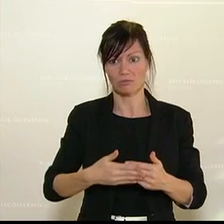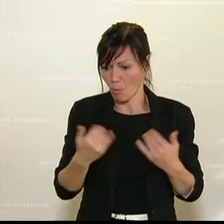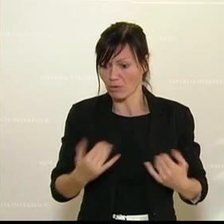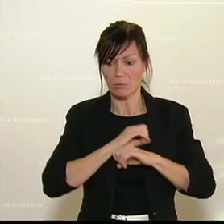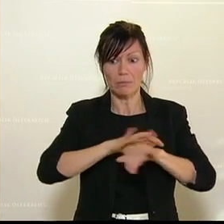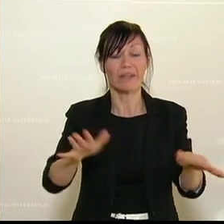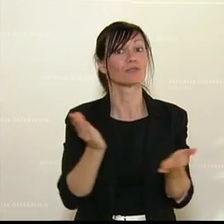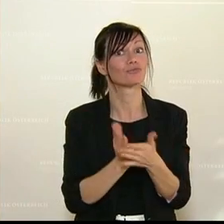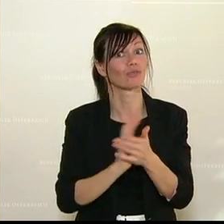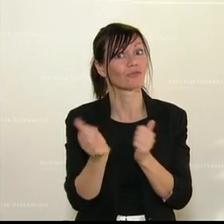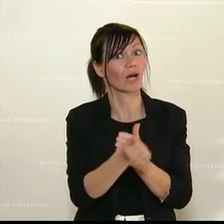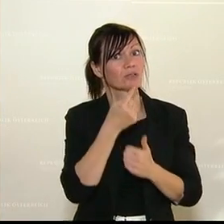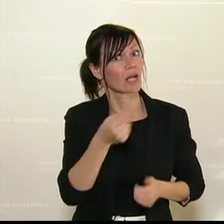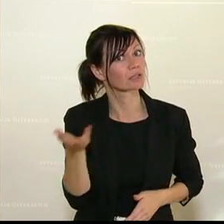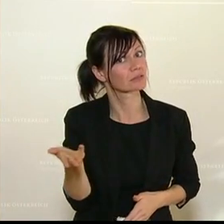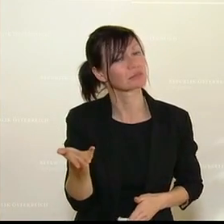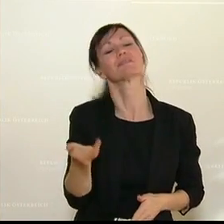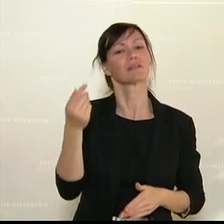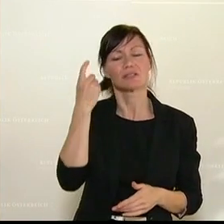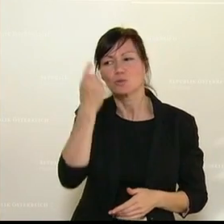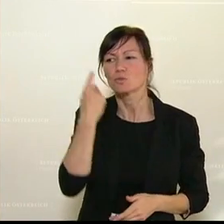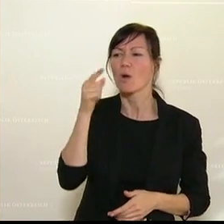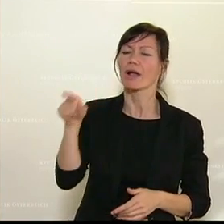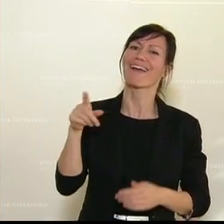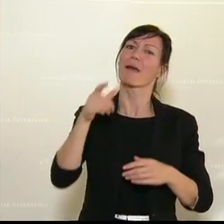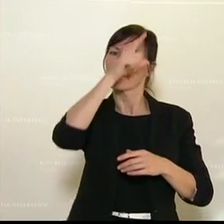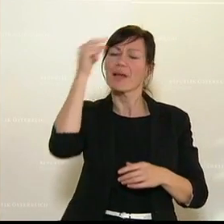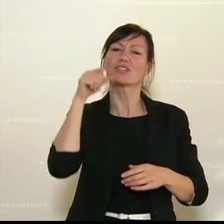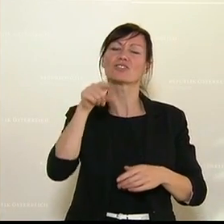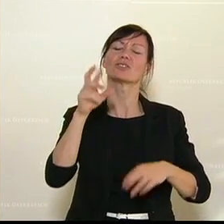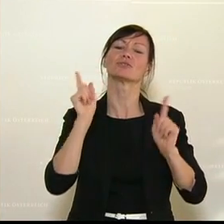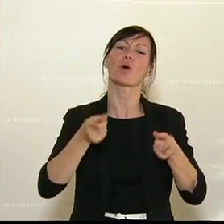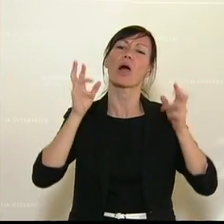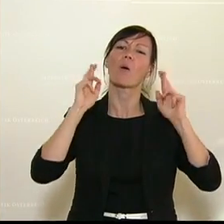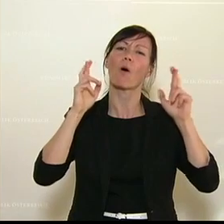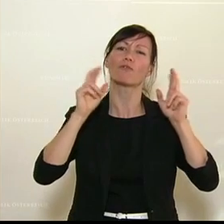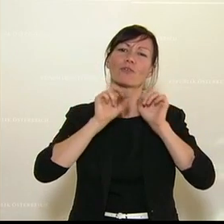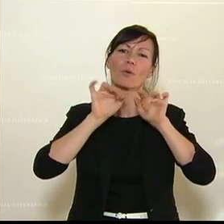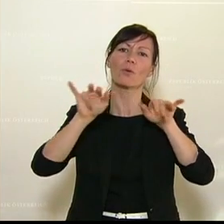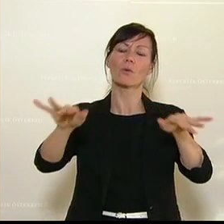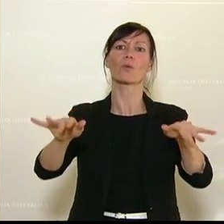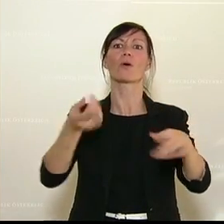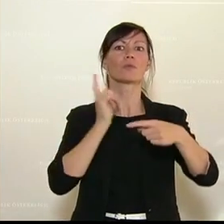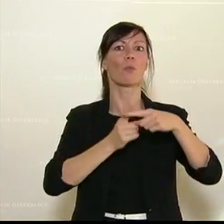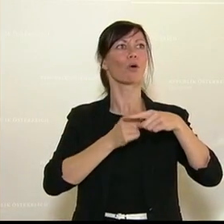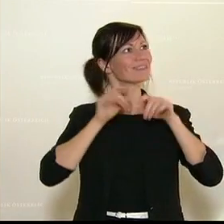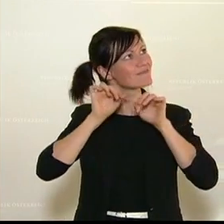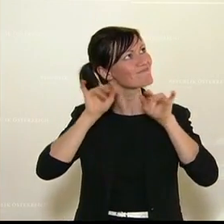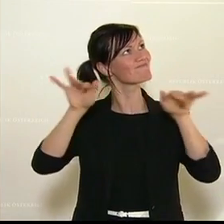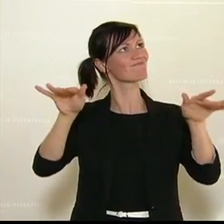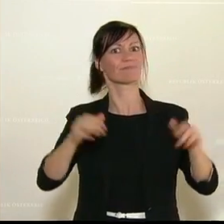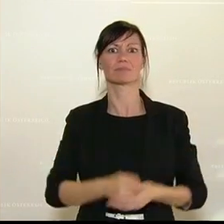in den Medien getan hat, wenn er dafür sorgen würde, dass man den Menschen Hoffnung gibt und dass es eine positive Ausstrahlung hier nach außen gibt.